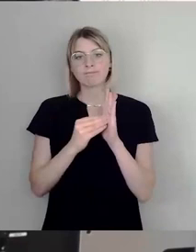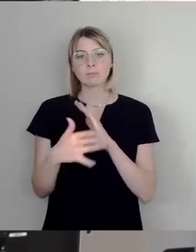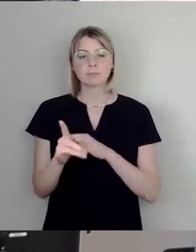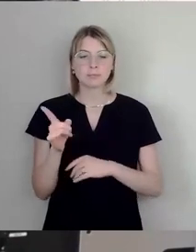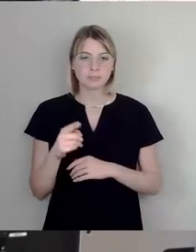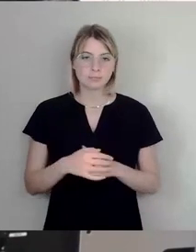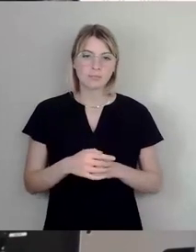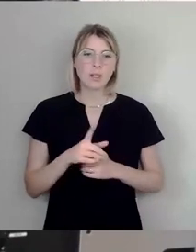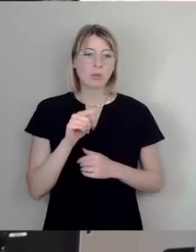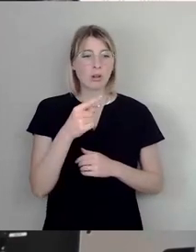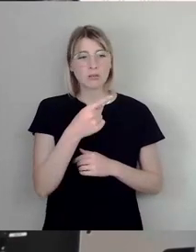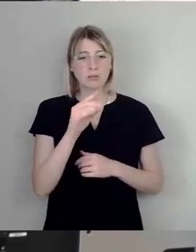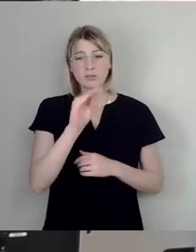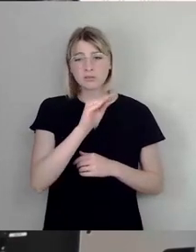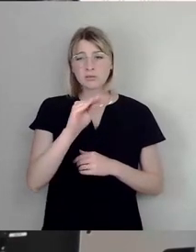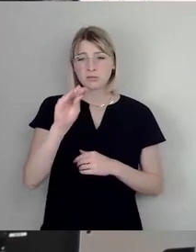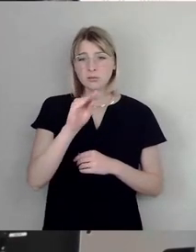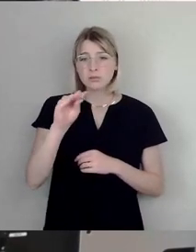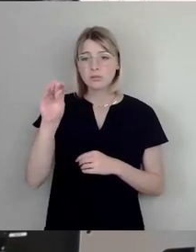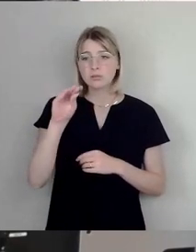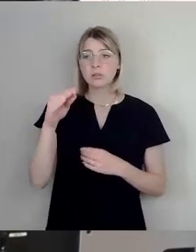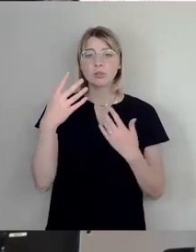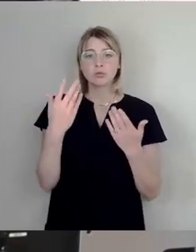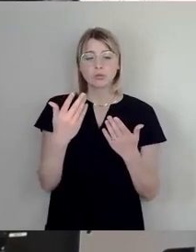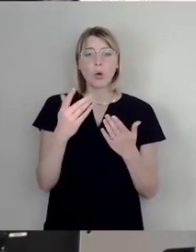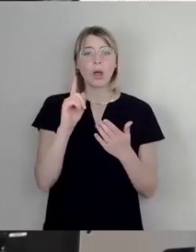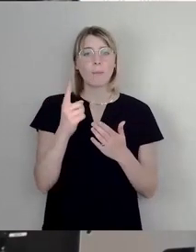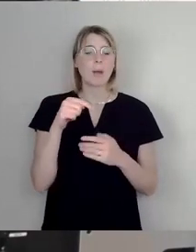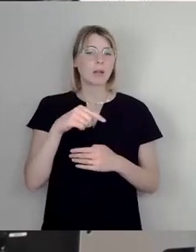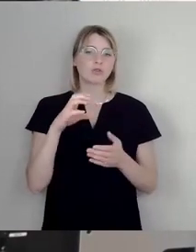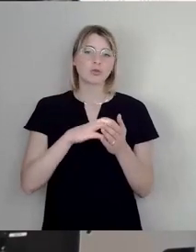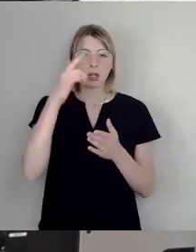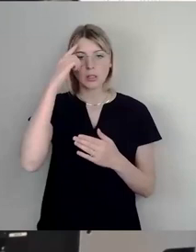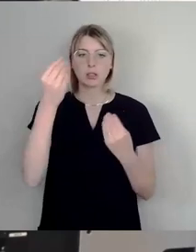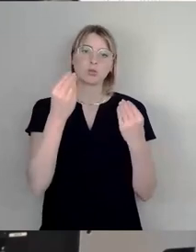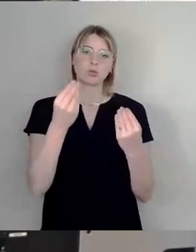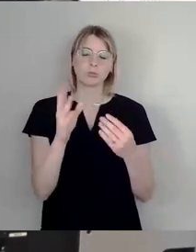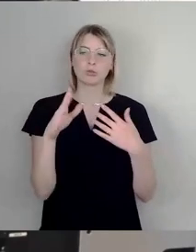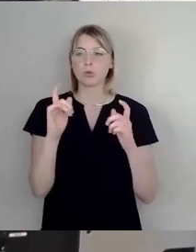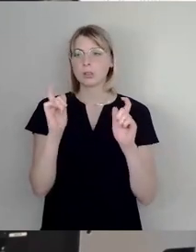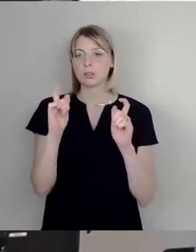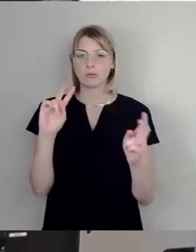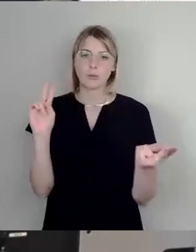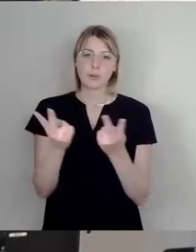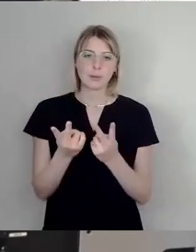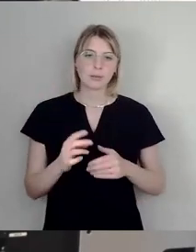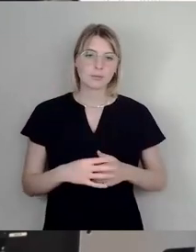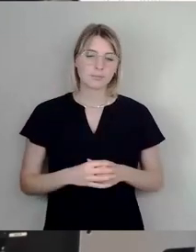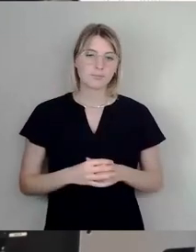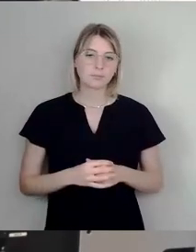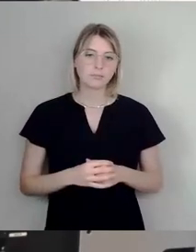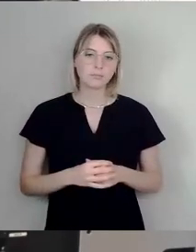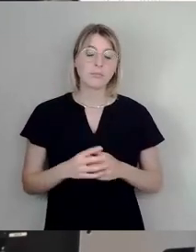Ignoranz, die kriegt man hier aus diesem Stadtrat nicht raus, das kennzeichnet auch die Gesellschaft. Eine Benennung nach Lea Grundig wäre ein